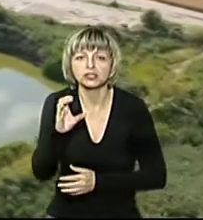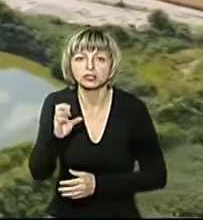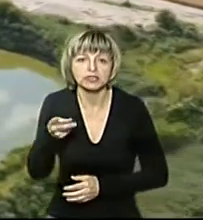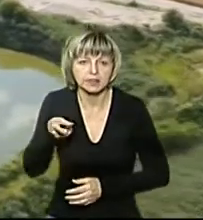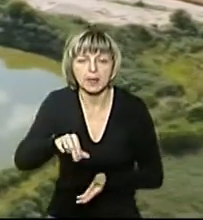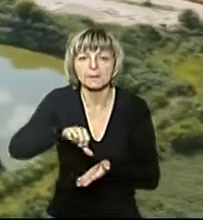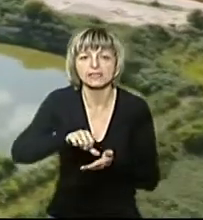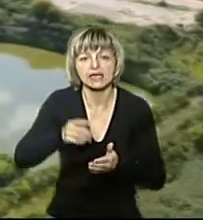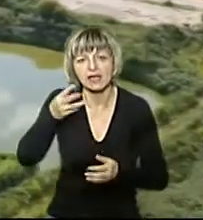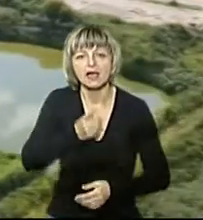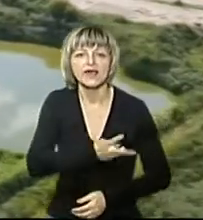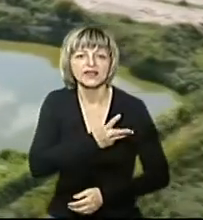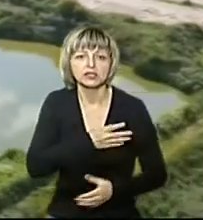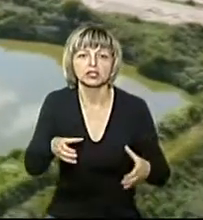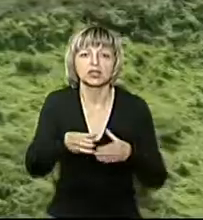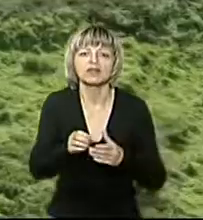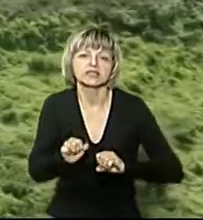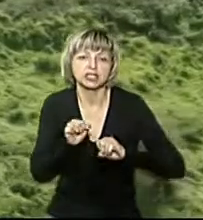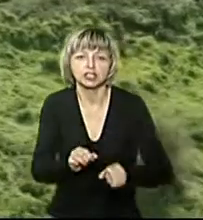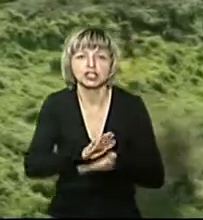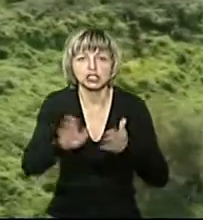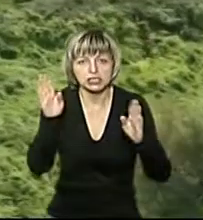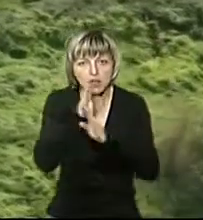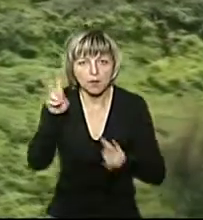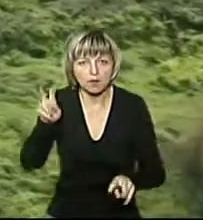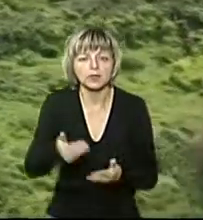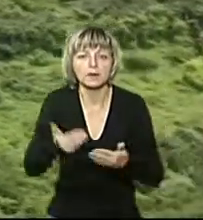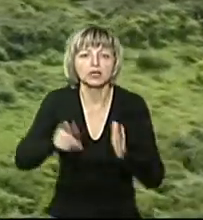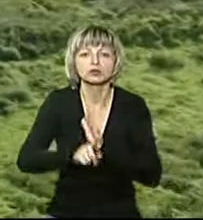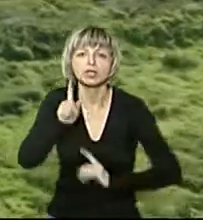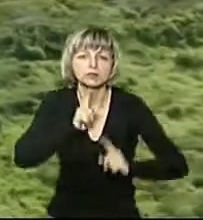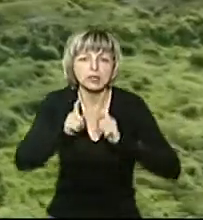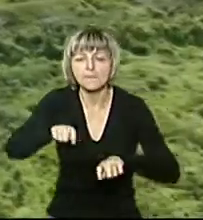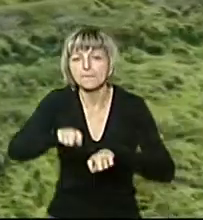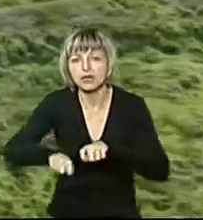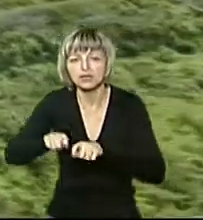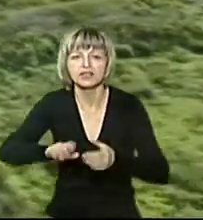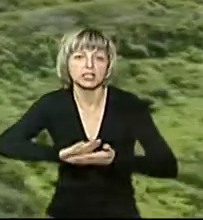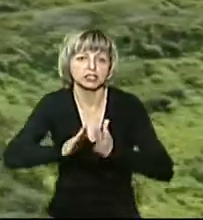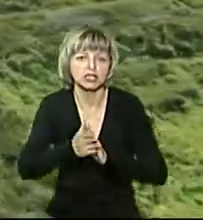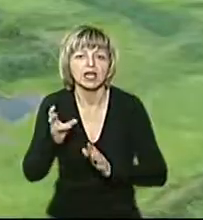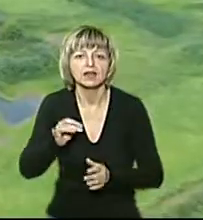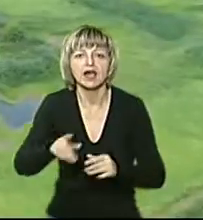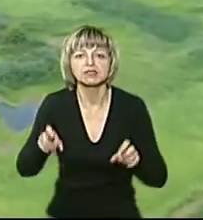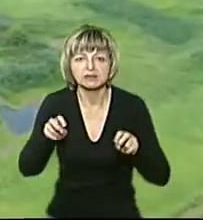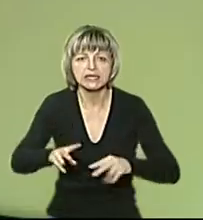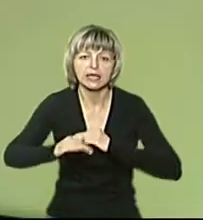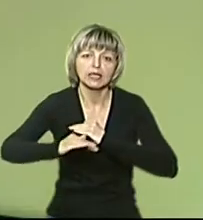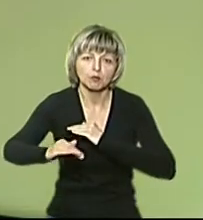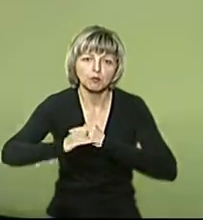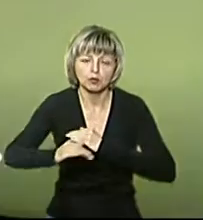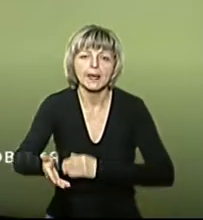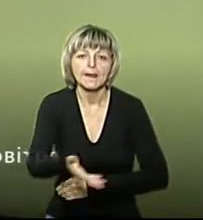ініціативної групи «Зачисти повітря» Наталія Гуркіна. До початку засідання перевірила ситуацію на фільтраційних полях.